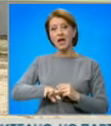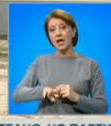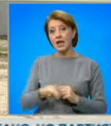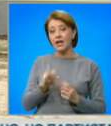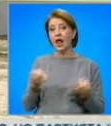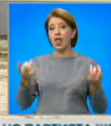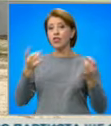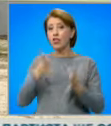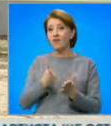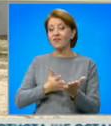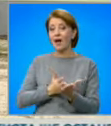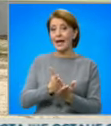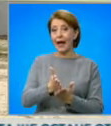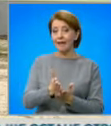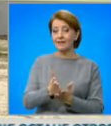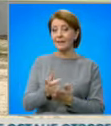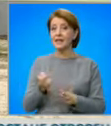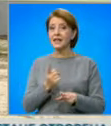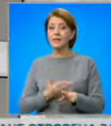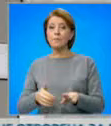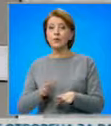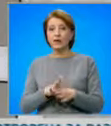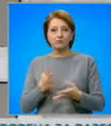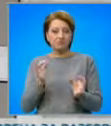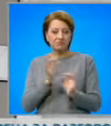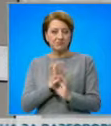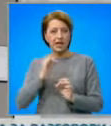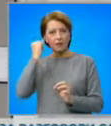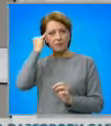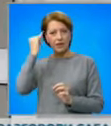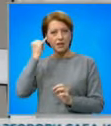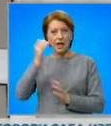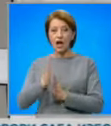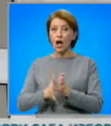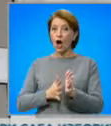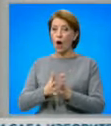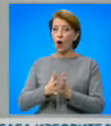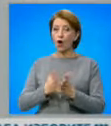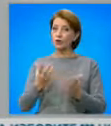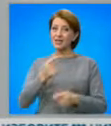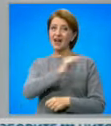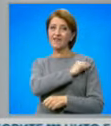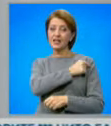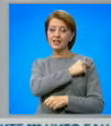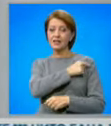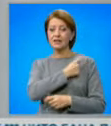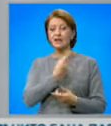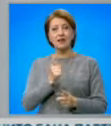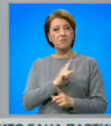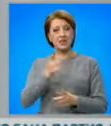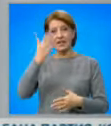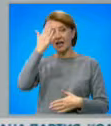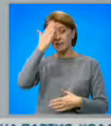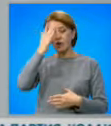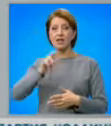не се покрива от вакцините. Нямам идея. Хора, които са вакцинирани, се разболяват изключително рядко. Обикновено